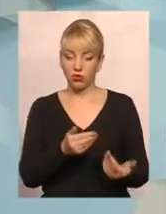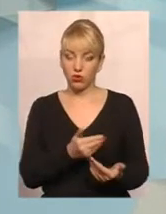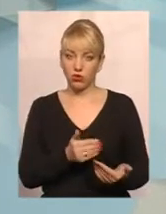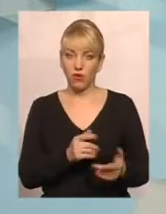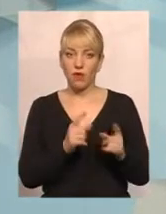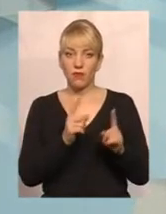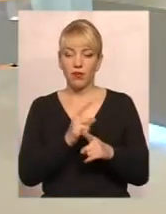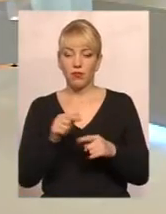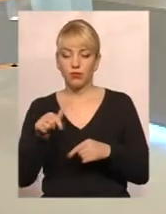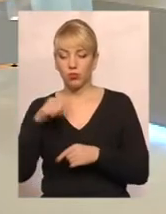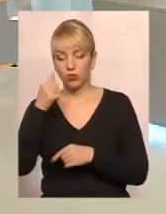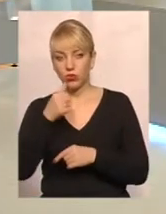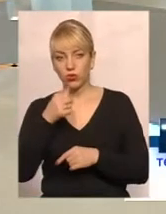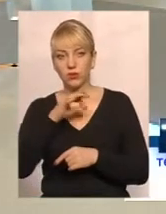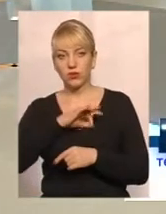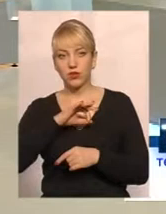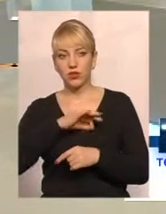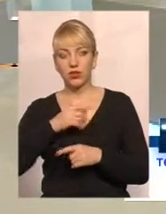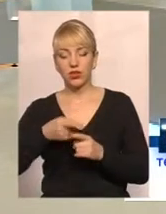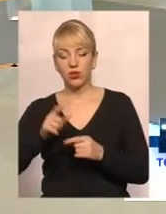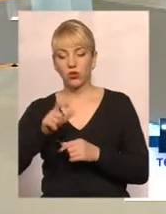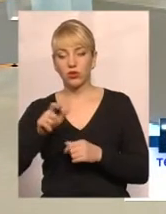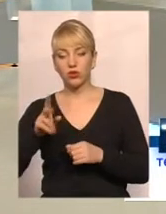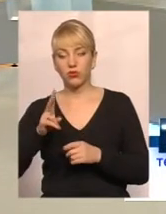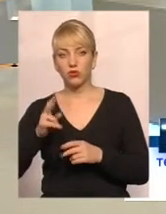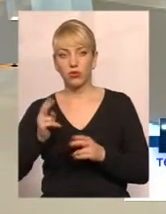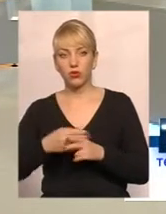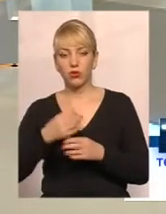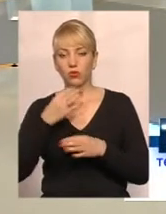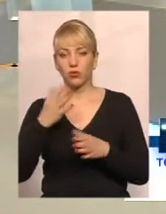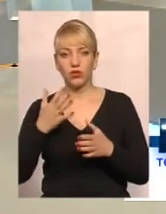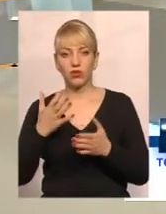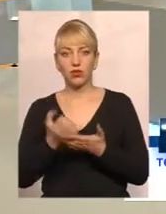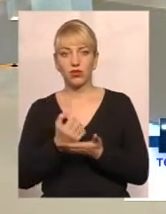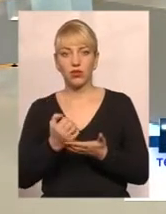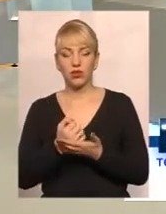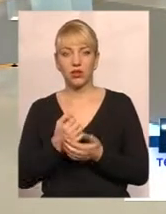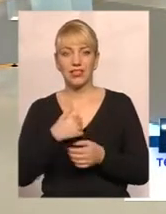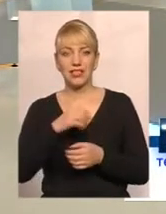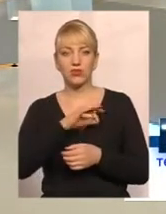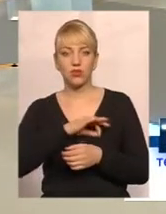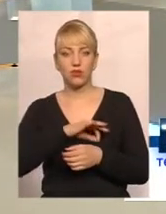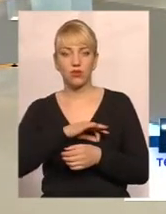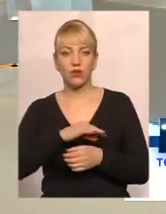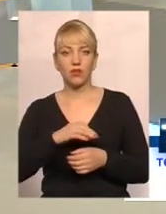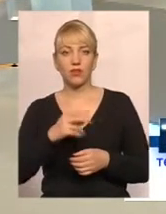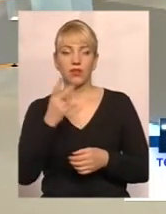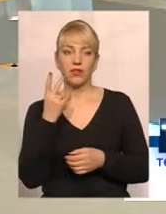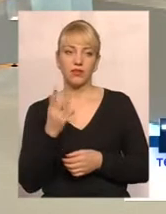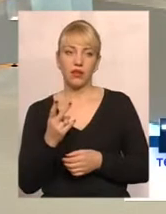році ми застосовуємо до таких осіб, у яких відсутній будь-який дохід, застосовуємо два